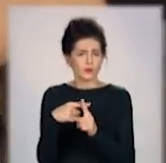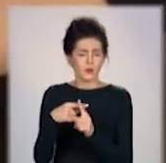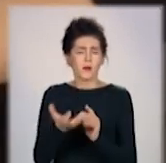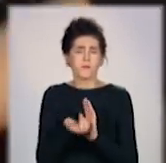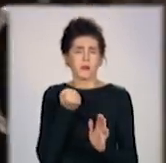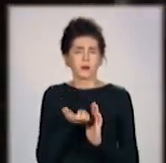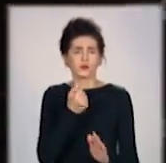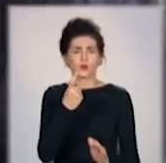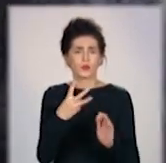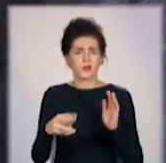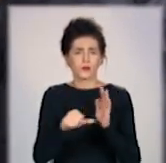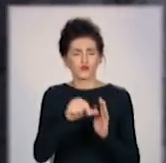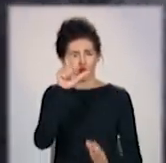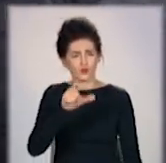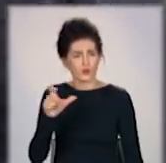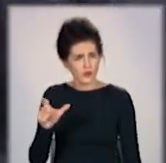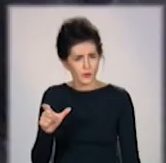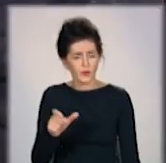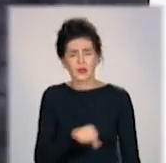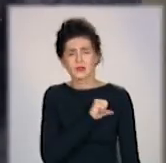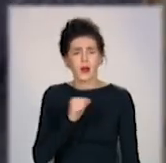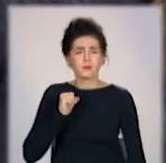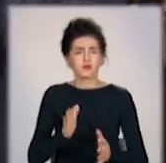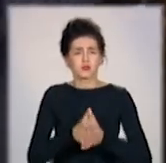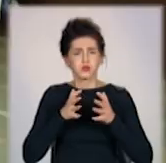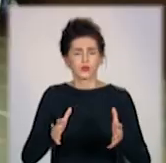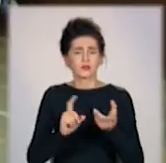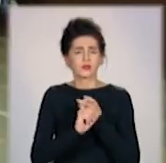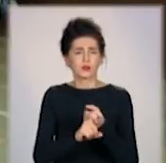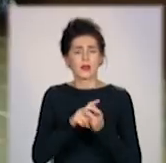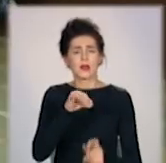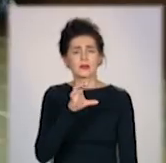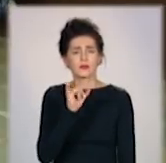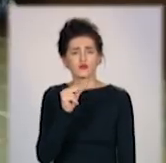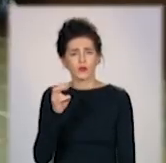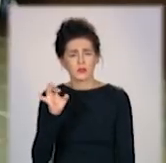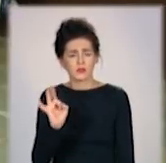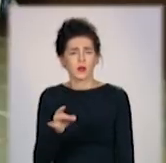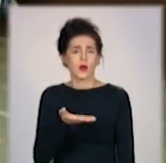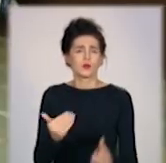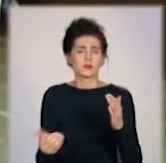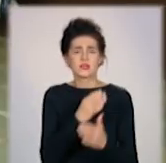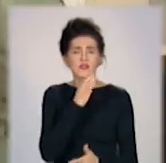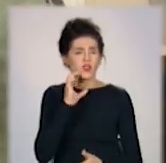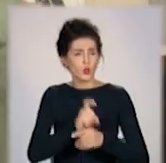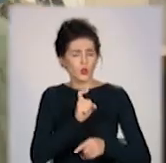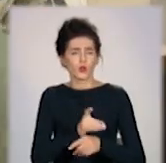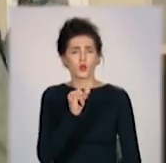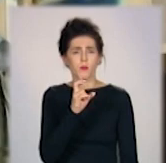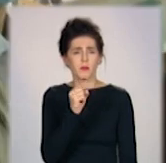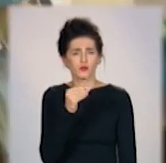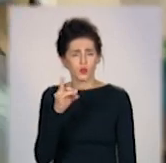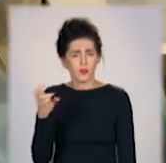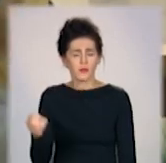136 жителів. Найбільше заражених у Лисичанську, Рубіжному та Сєвєродонецьку. Не побороли